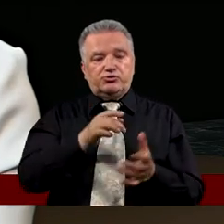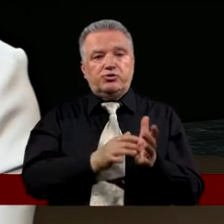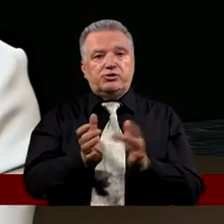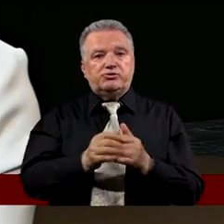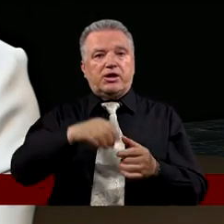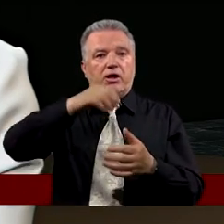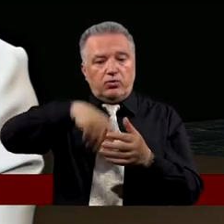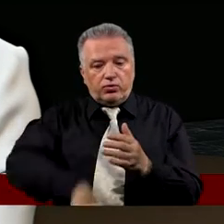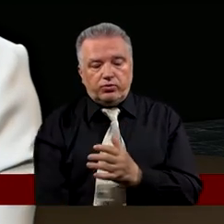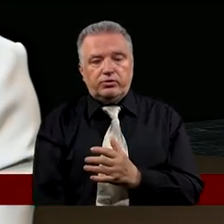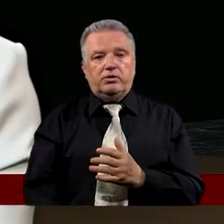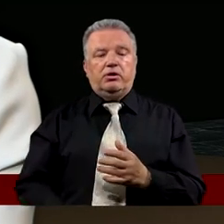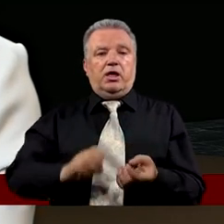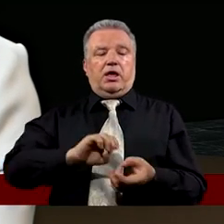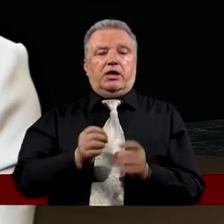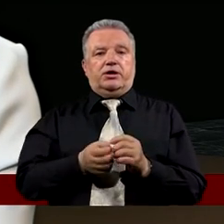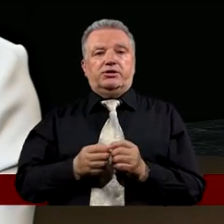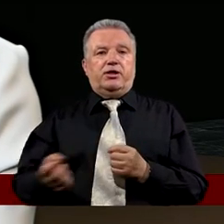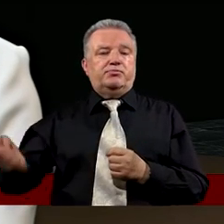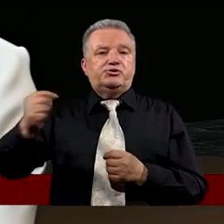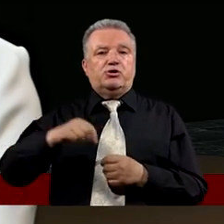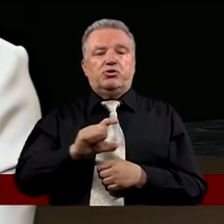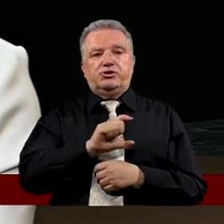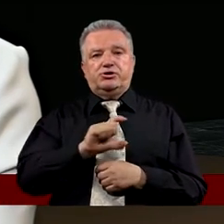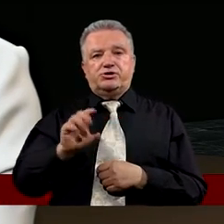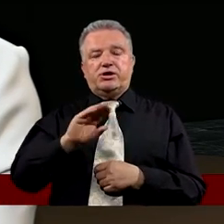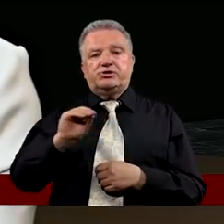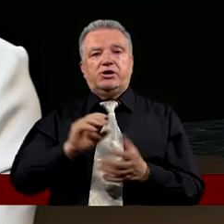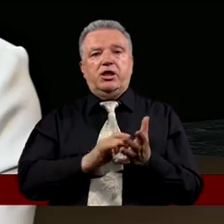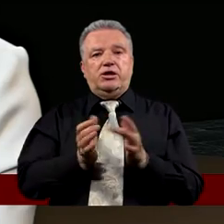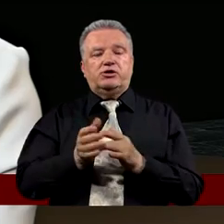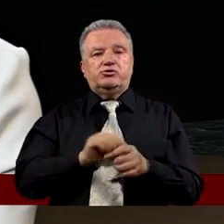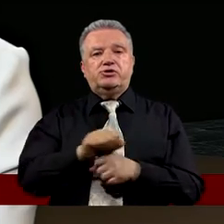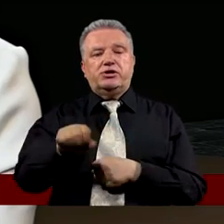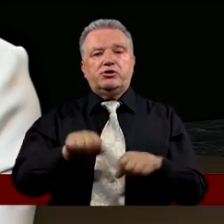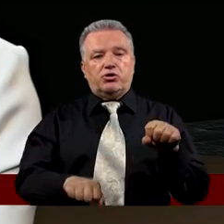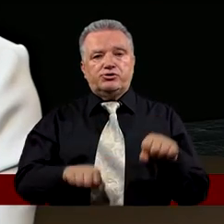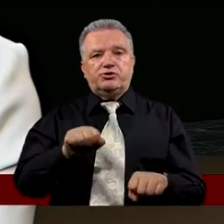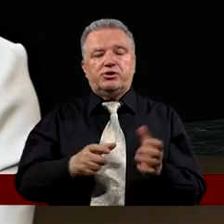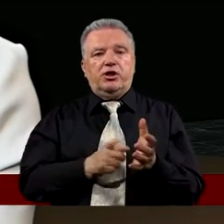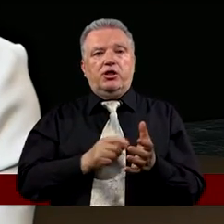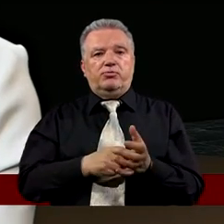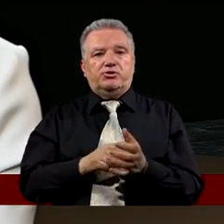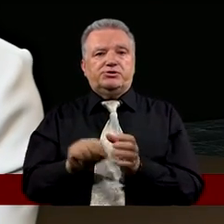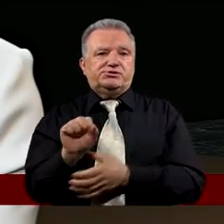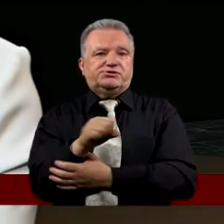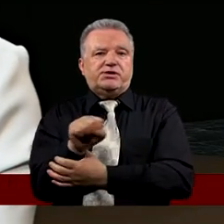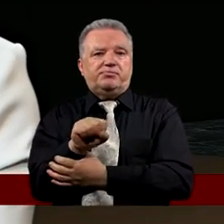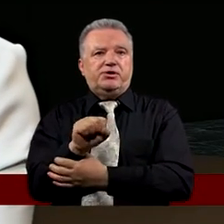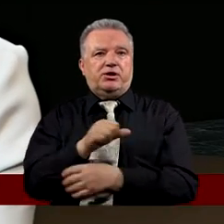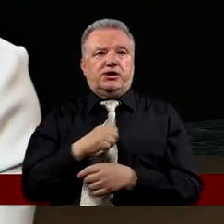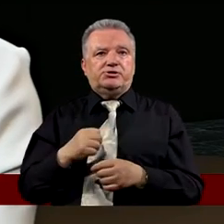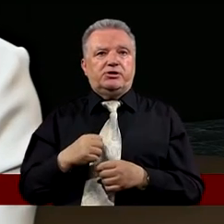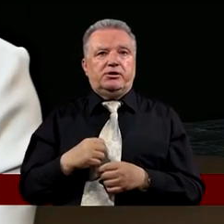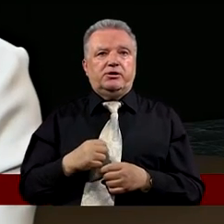To nie Kiedy przychodzi czas Że Jezus jest osądzony Piotr się zapiera Co mu